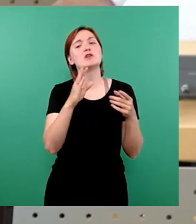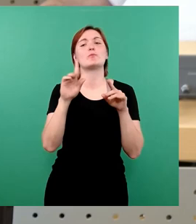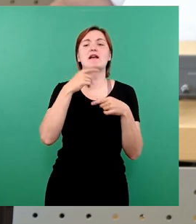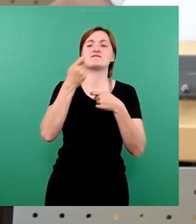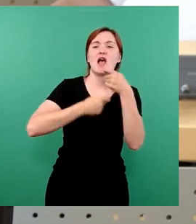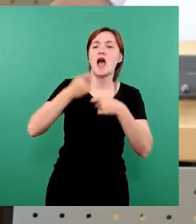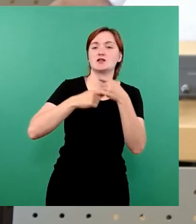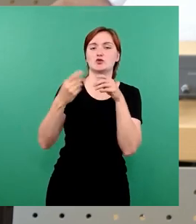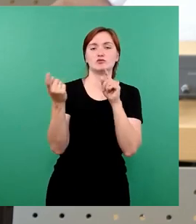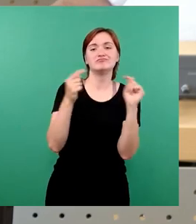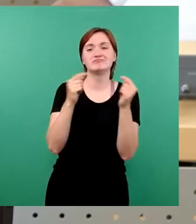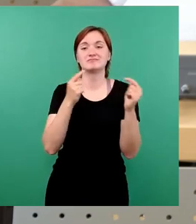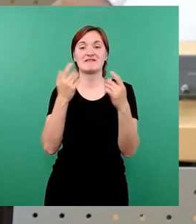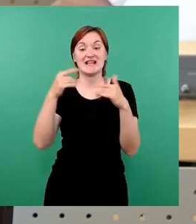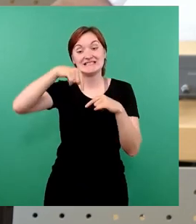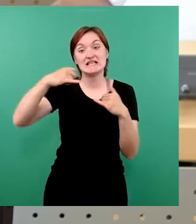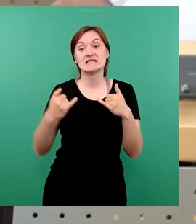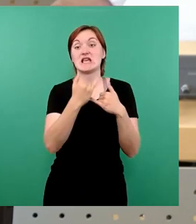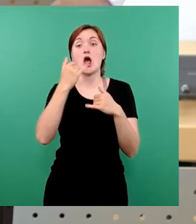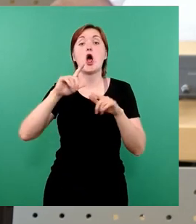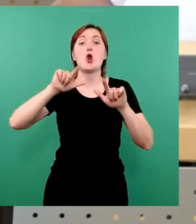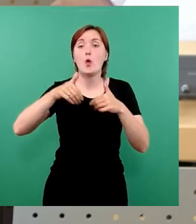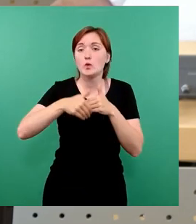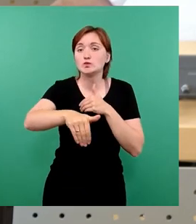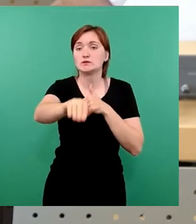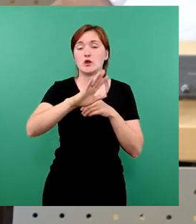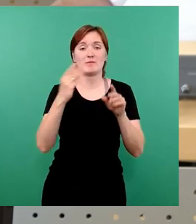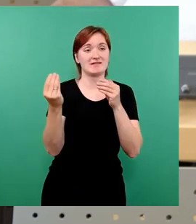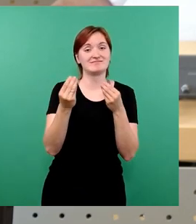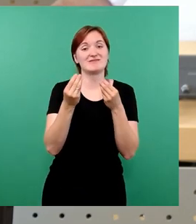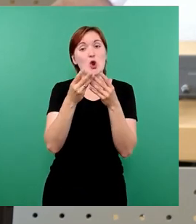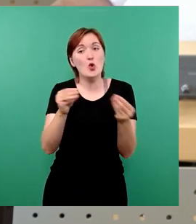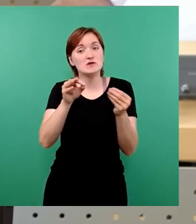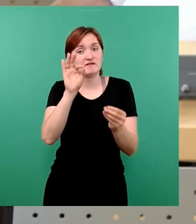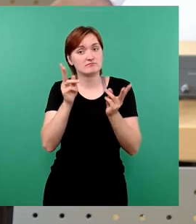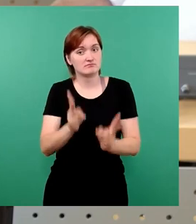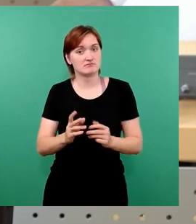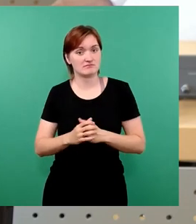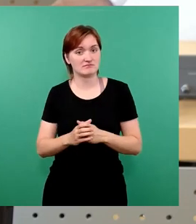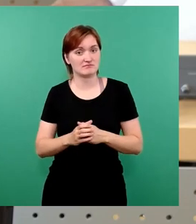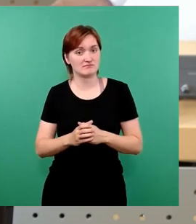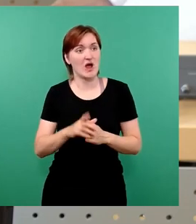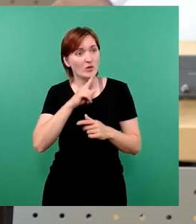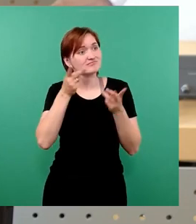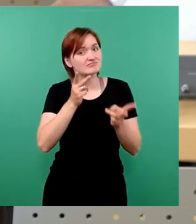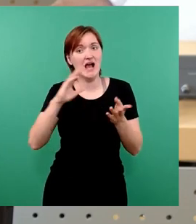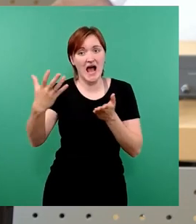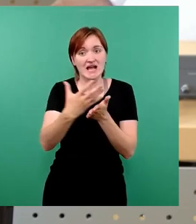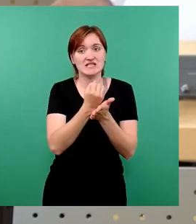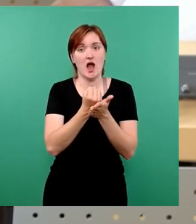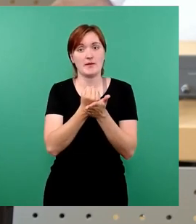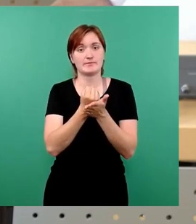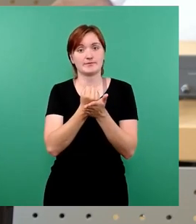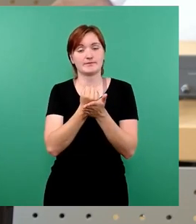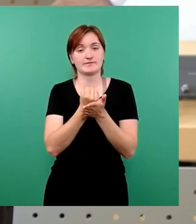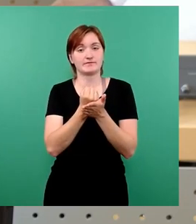noch irgendwie gelingt und perspektivisch entsprechend dann auch Einnahmen für die Stadt generiert